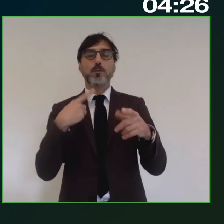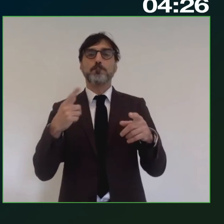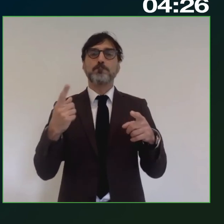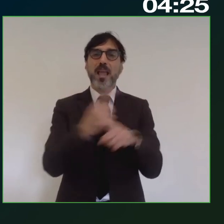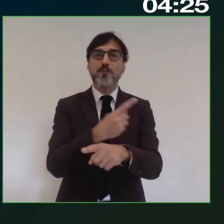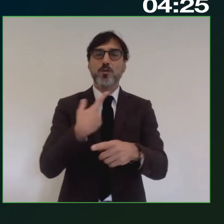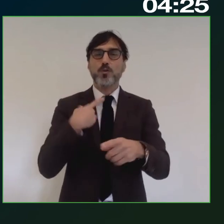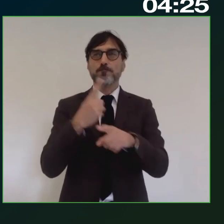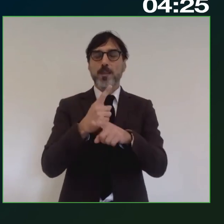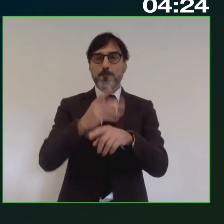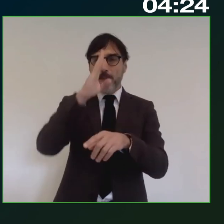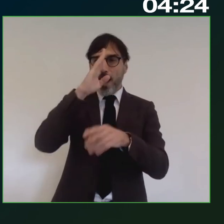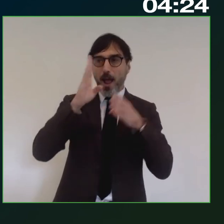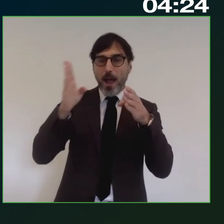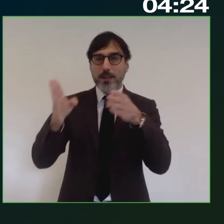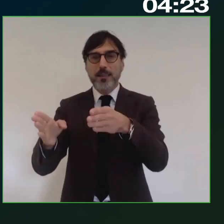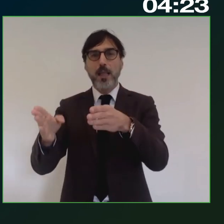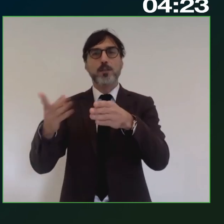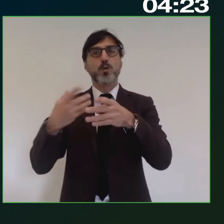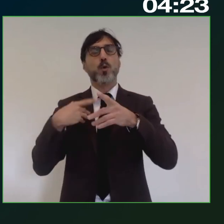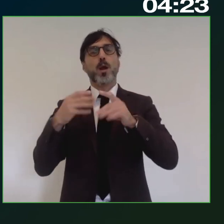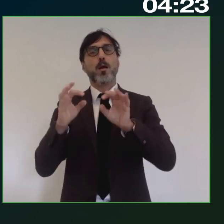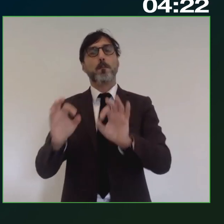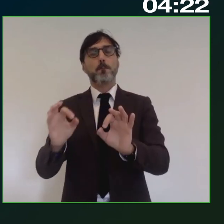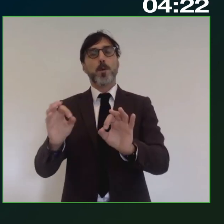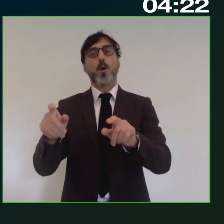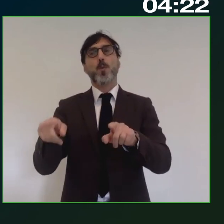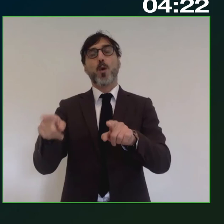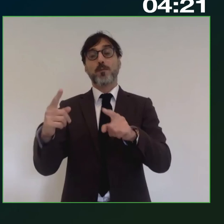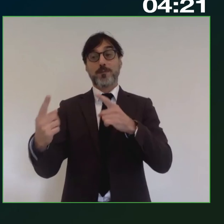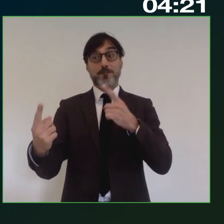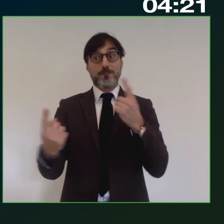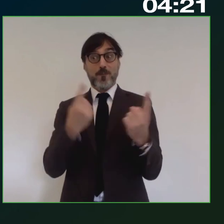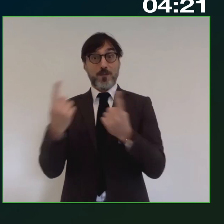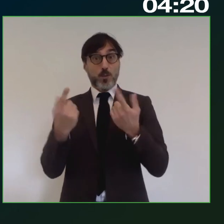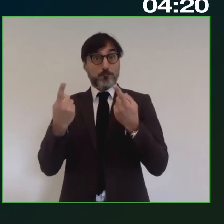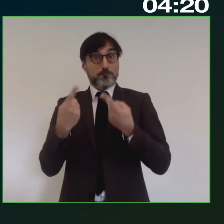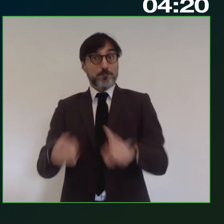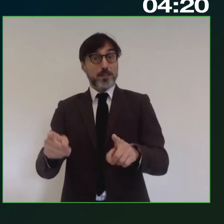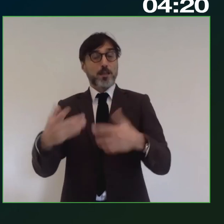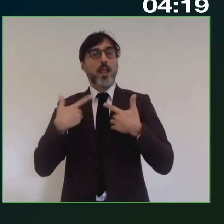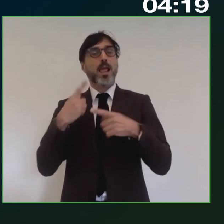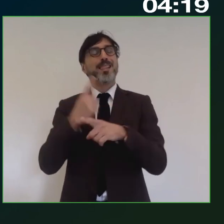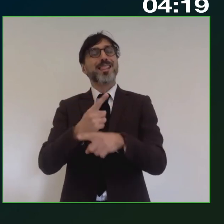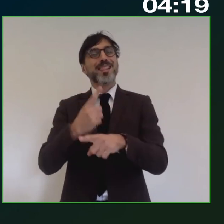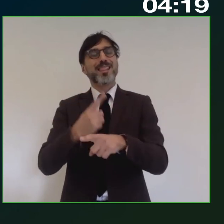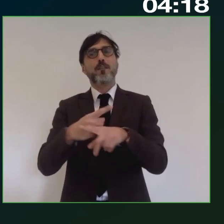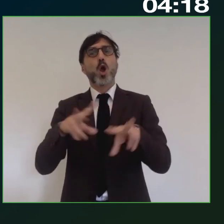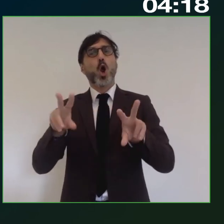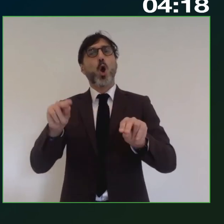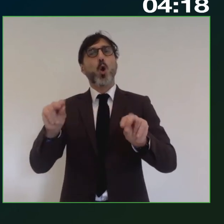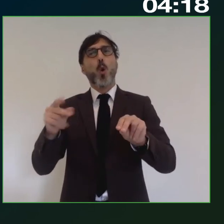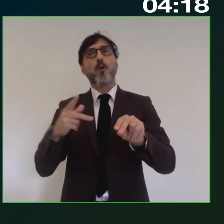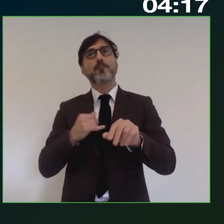rivolti l'attenzione a fare in modo che da questa vicenda si potessero trarre invece delle nuove linee di